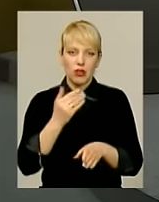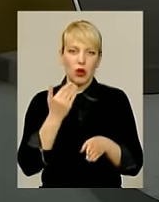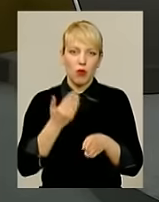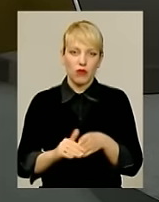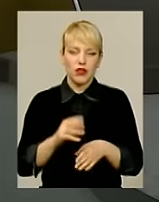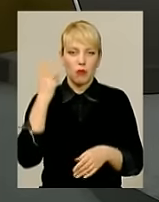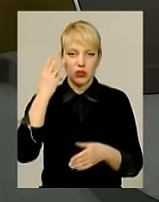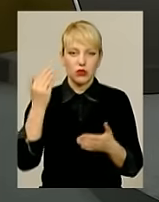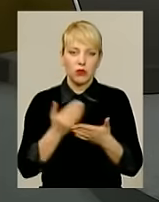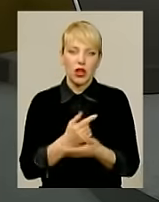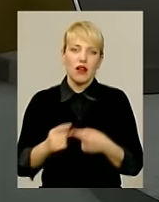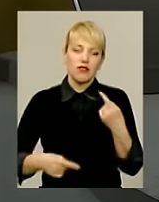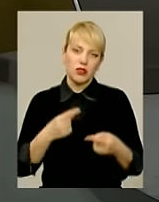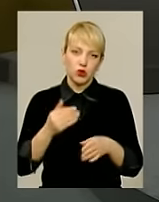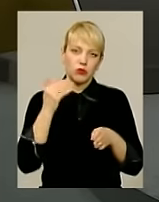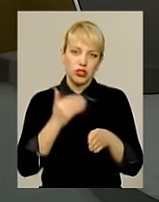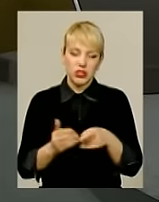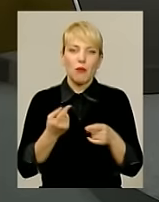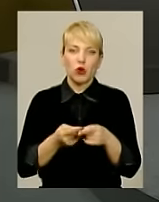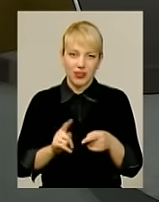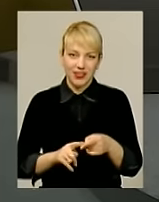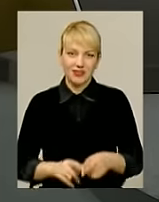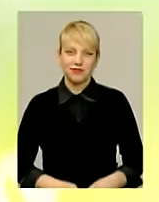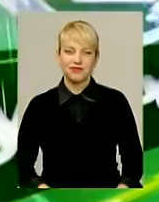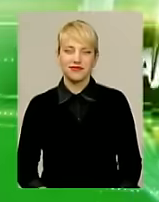«Подільської панорами». В наступній частині про таке.